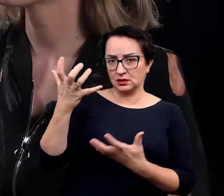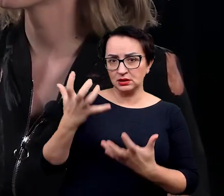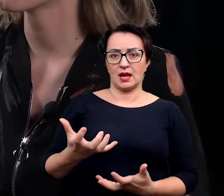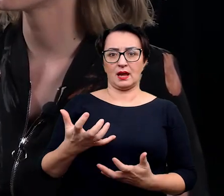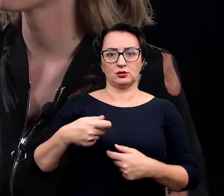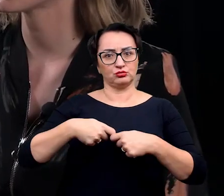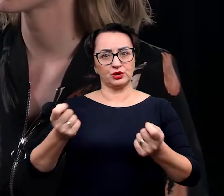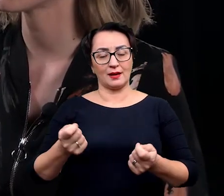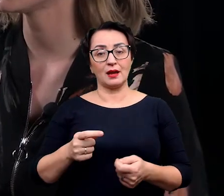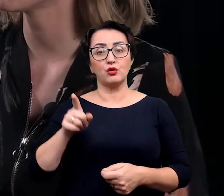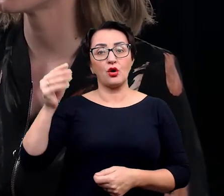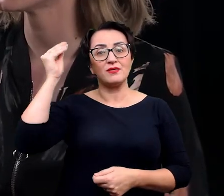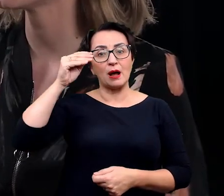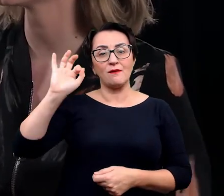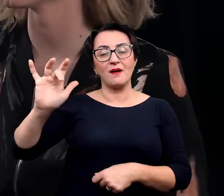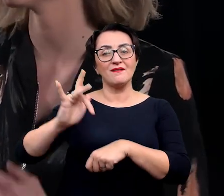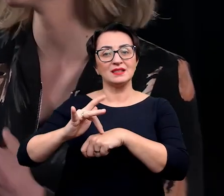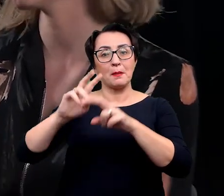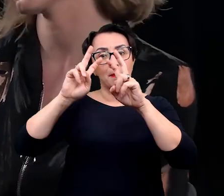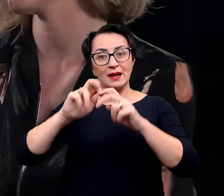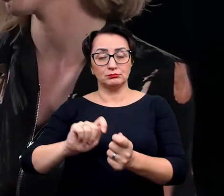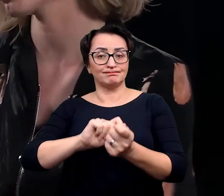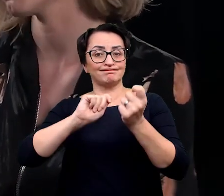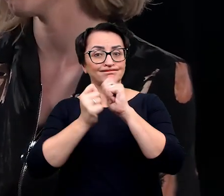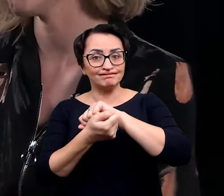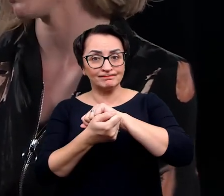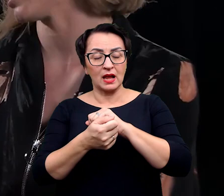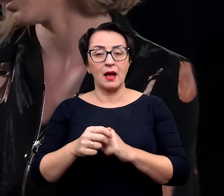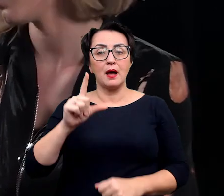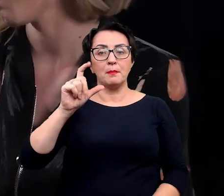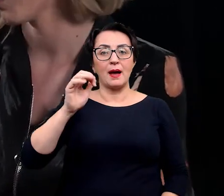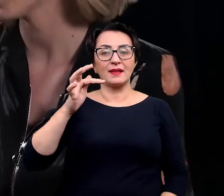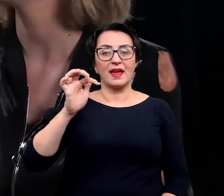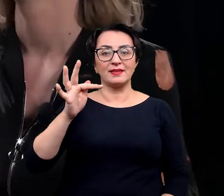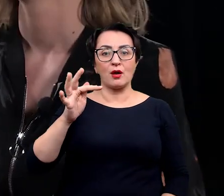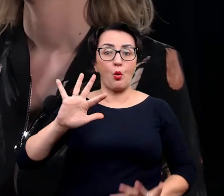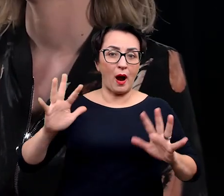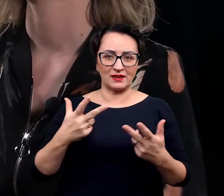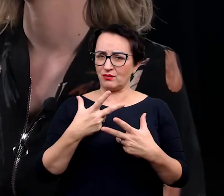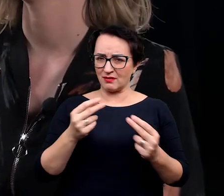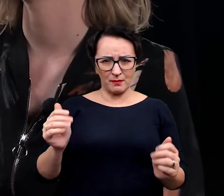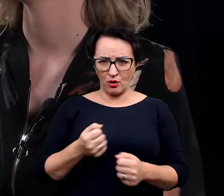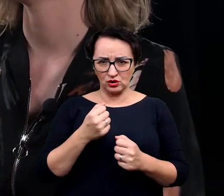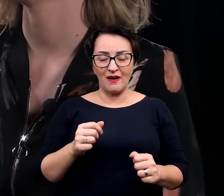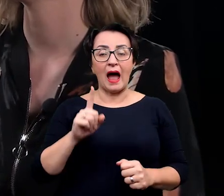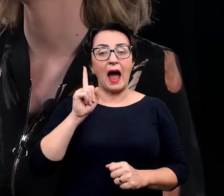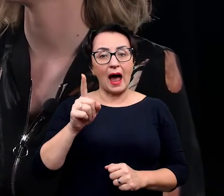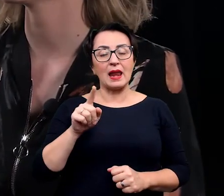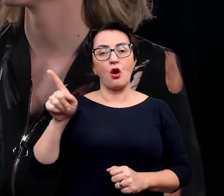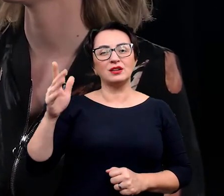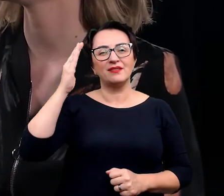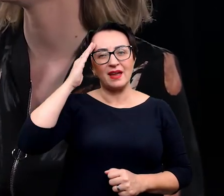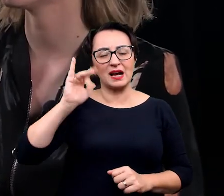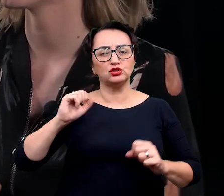to są naukowcy, których wyników badań nie da się tak łatwo przekuć w patent. I oni już